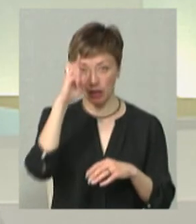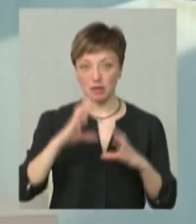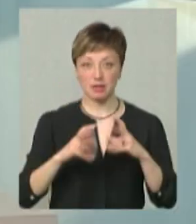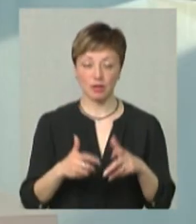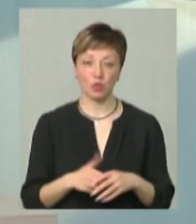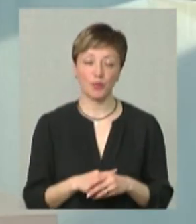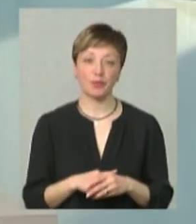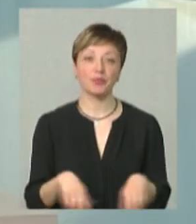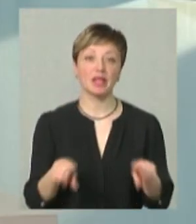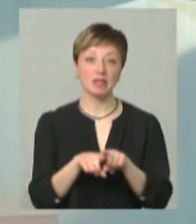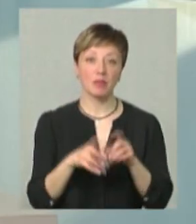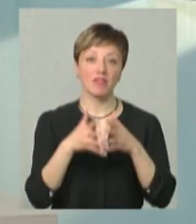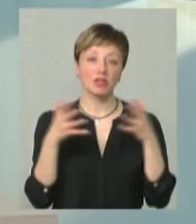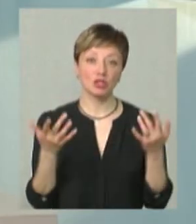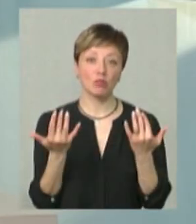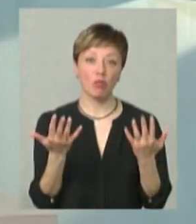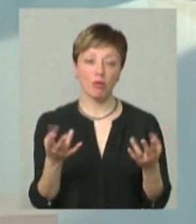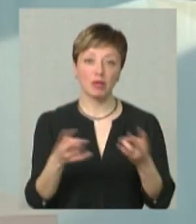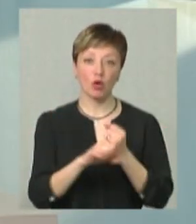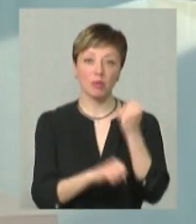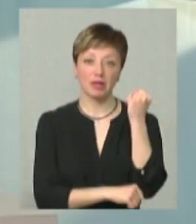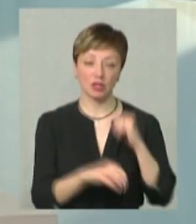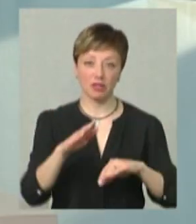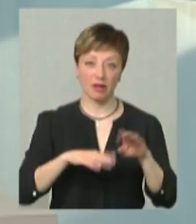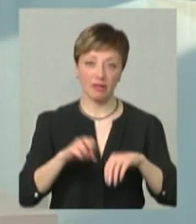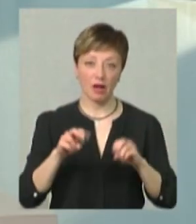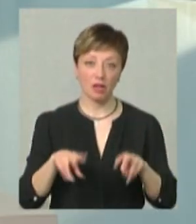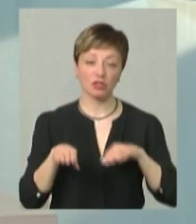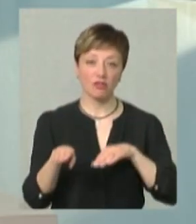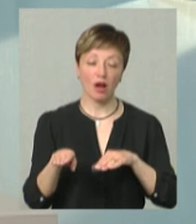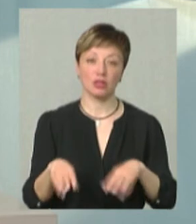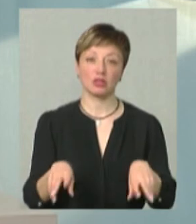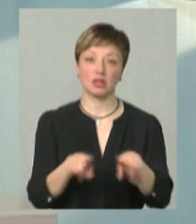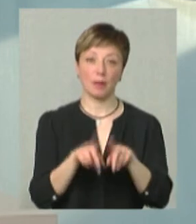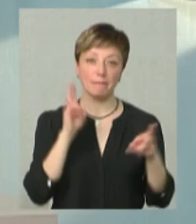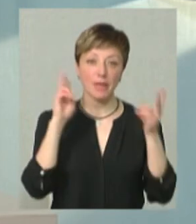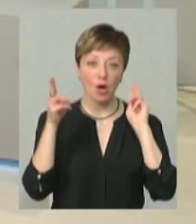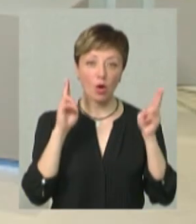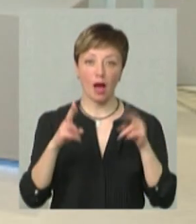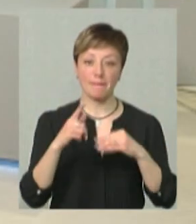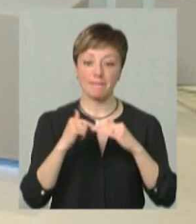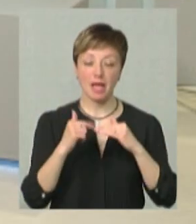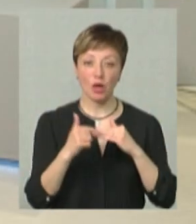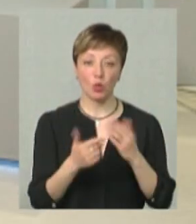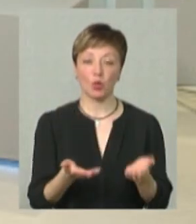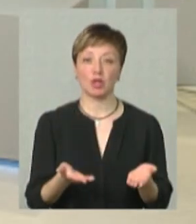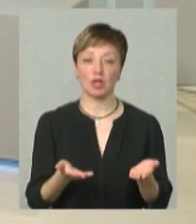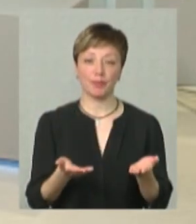світу. Так само величезний попит на робітничі кваліфікації, такі як швачка, такі як порукар, такі як манікюрник.